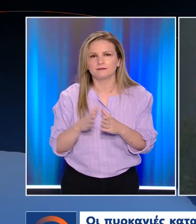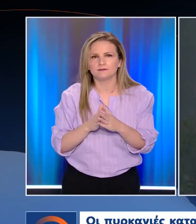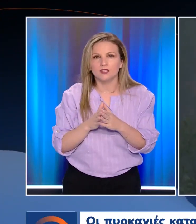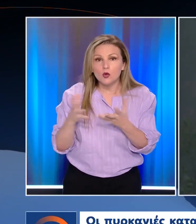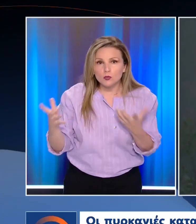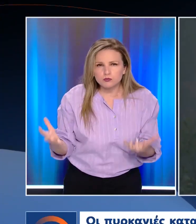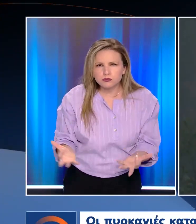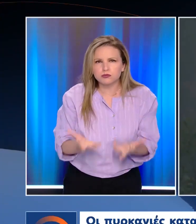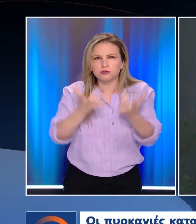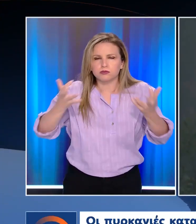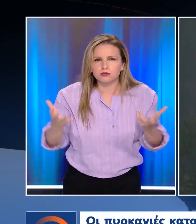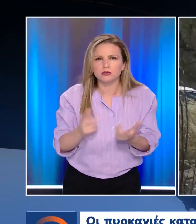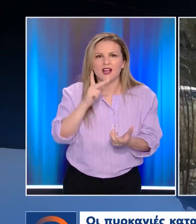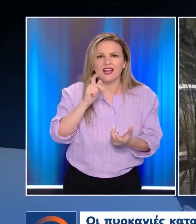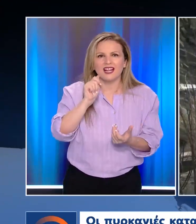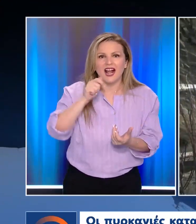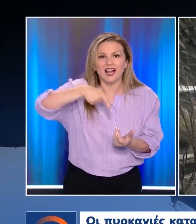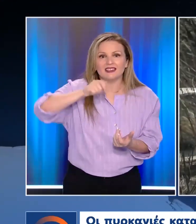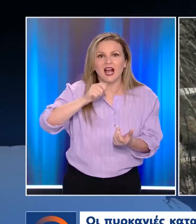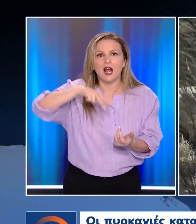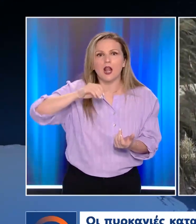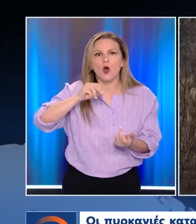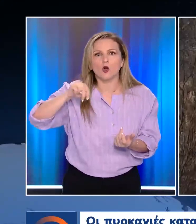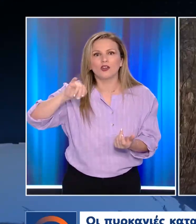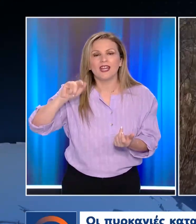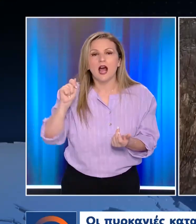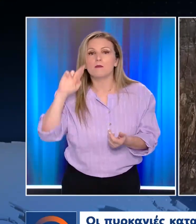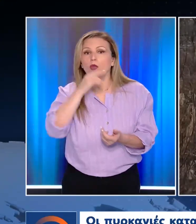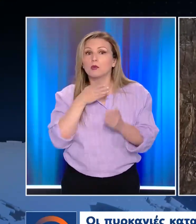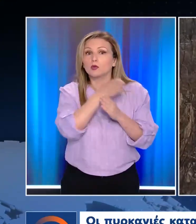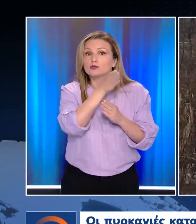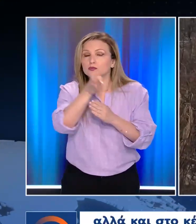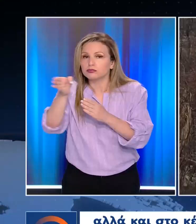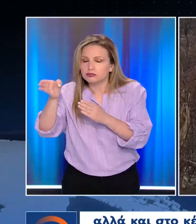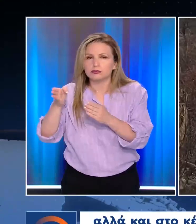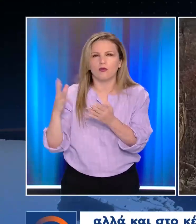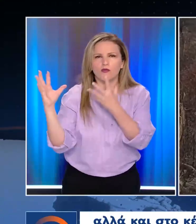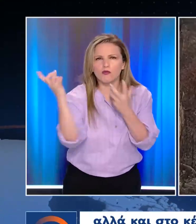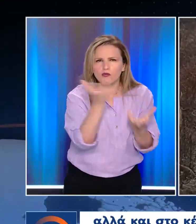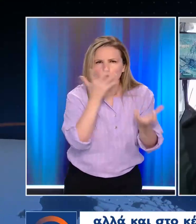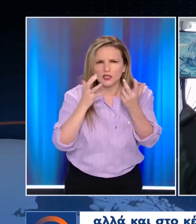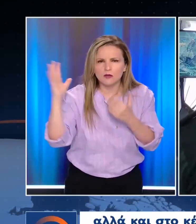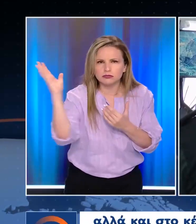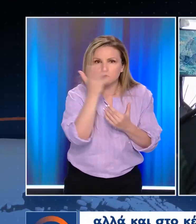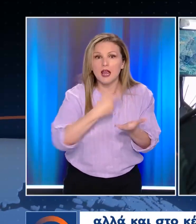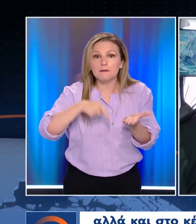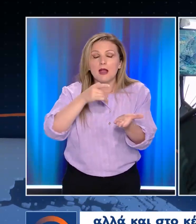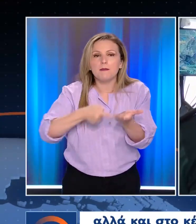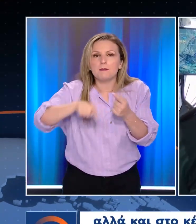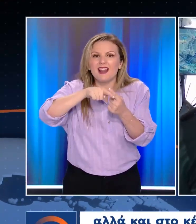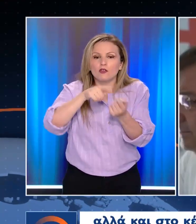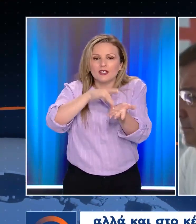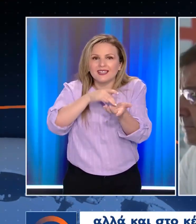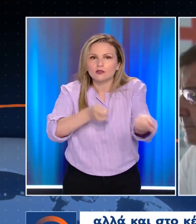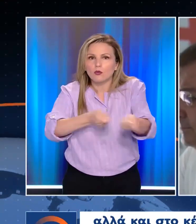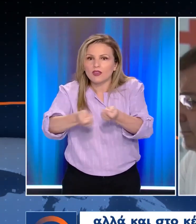κατακένεδασικες εκτάσεις στην Καταλονία και ο Πρωθυπουργός Πέντρος Βρέθηκε στις πληγήσεις περιοχές αλλά και στο κέντρο διαχείρισης κρίσεων για να δει